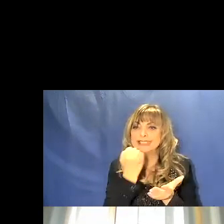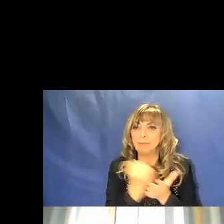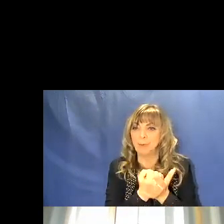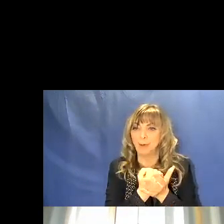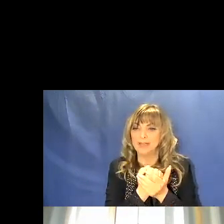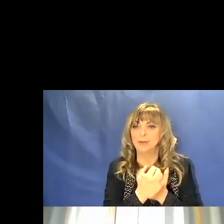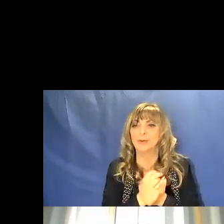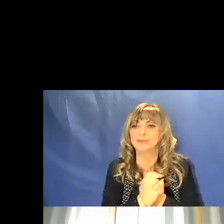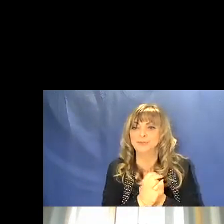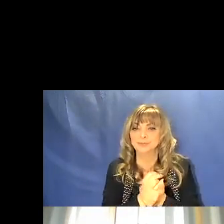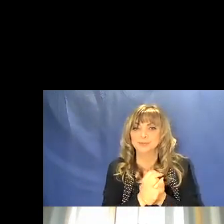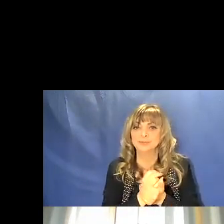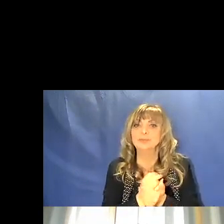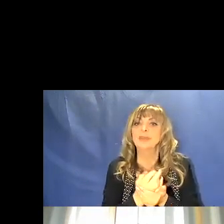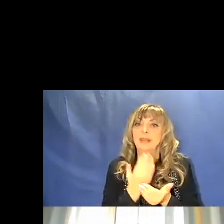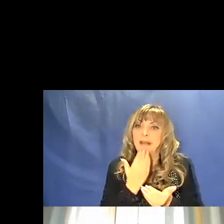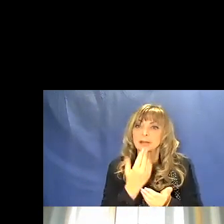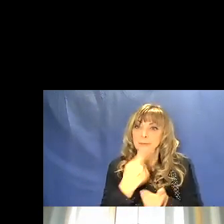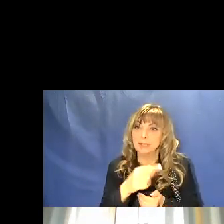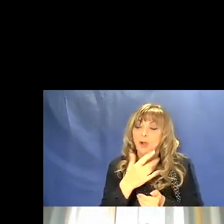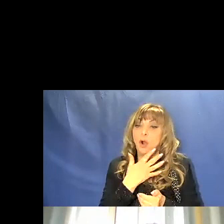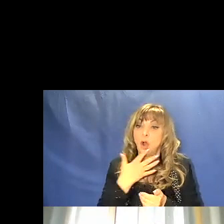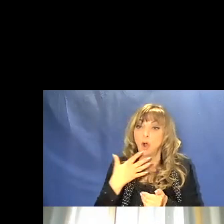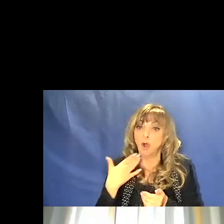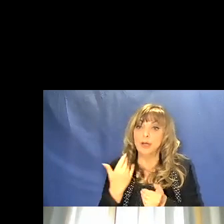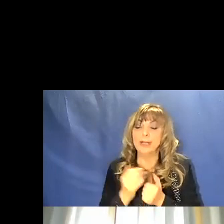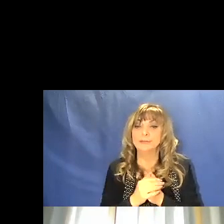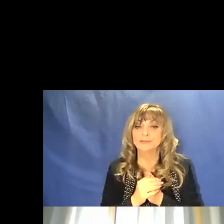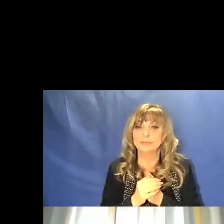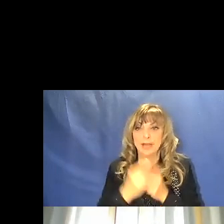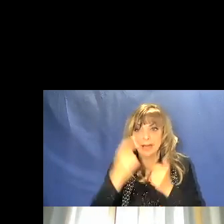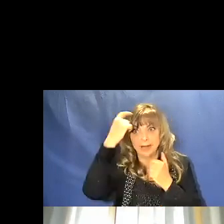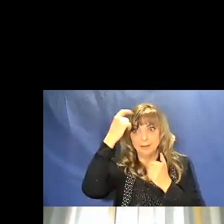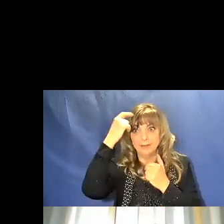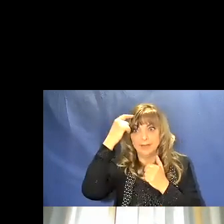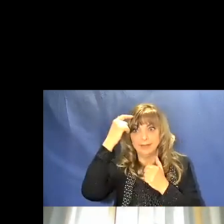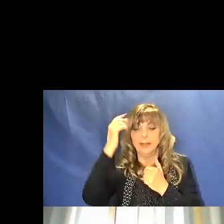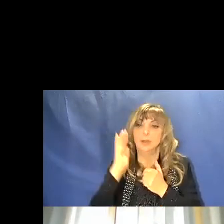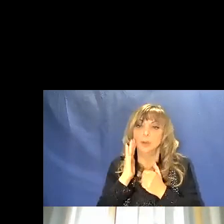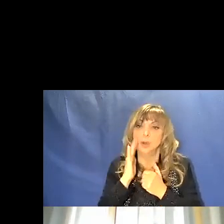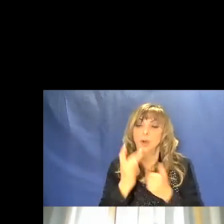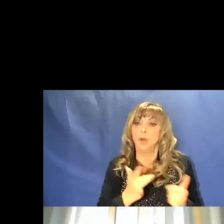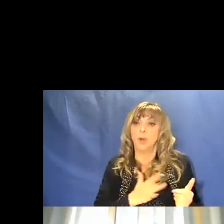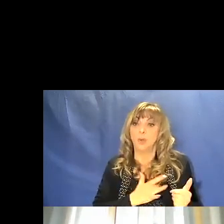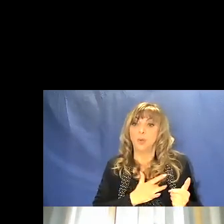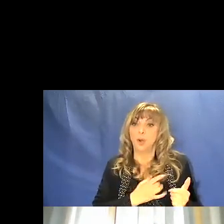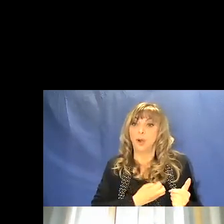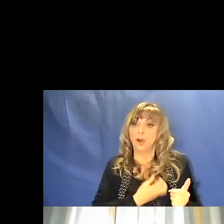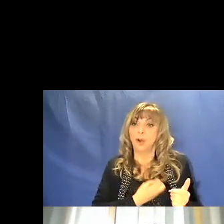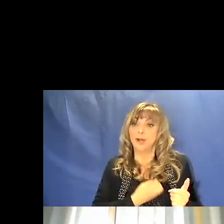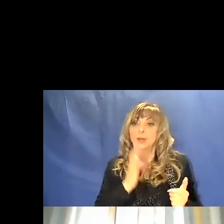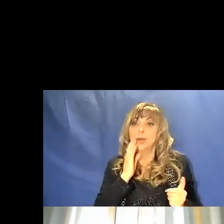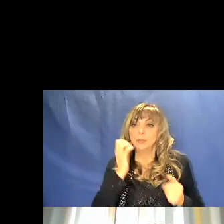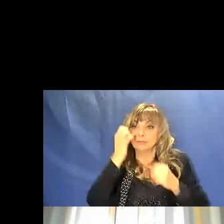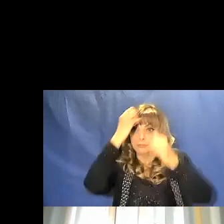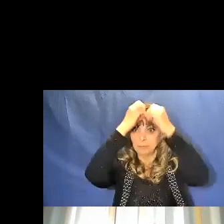e attraverso il colore quello che la mente dell'uomo o il cuore dell'uomo immaginano